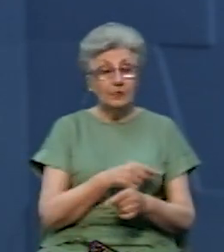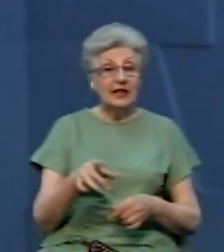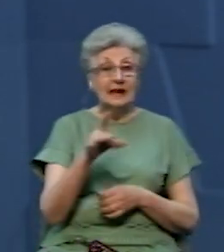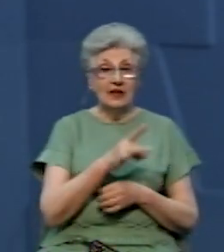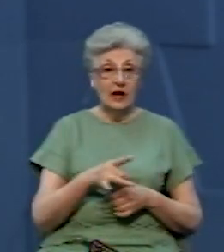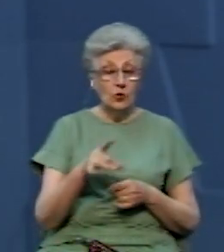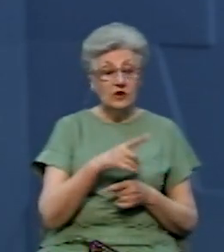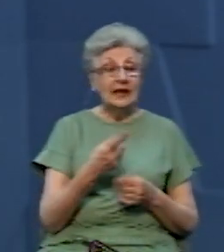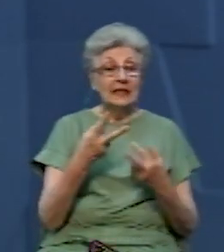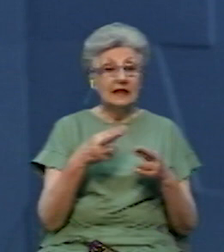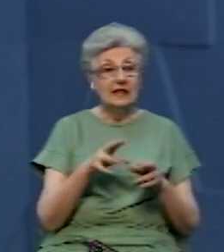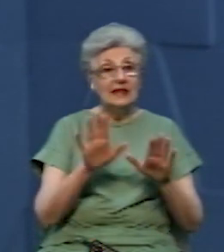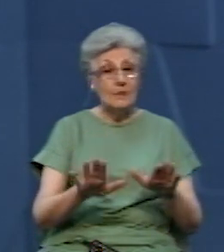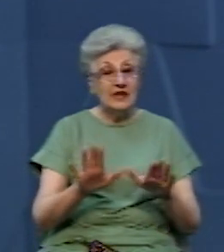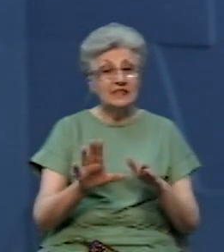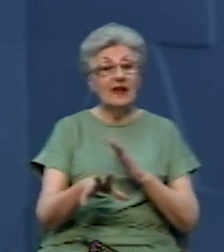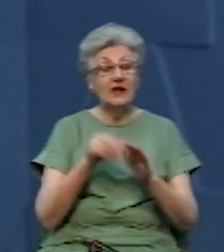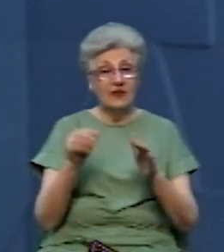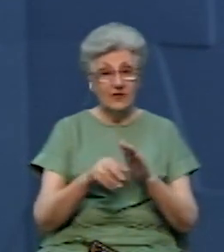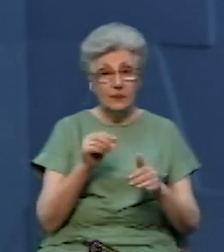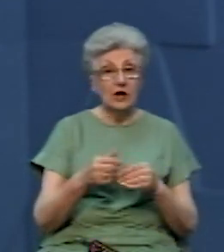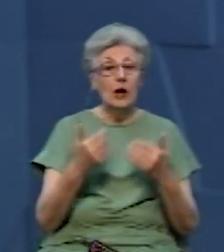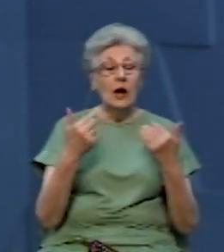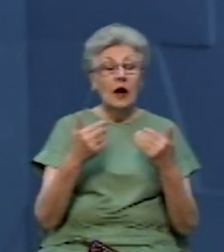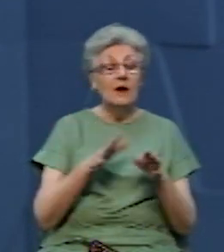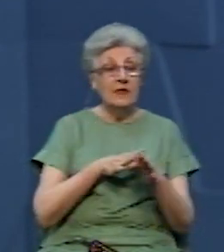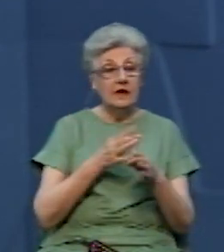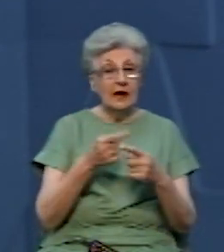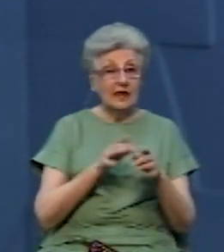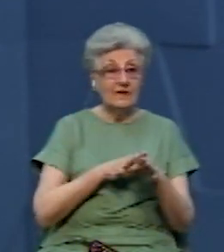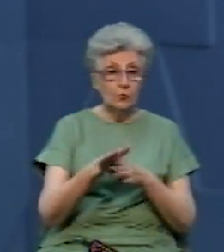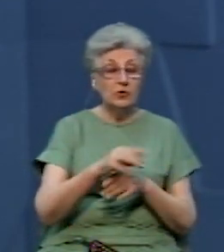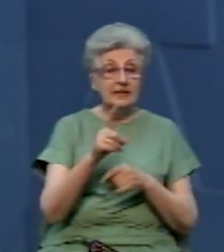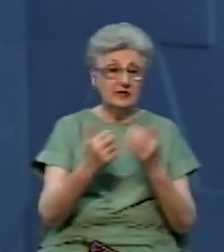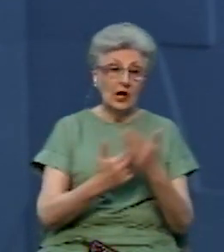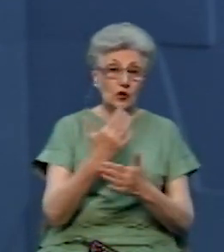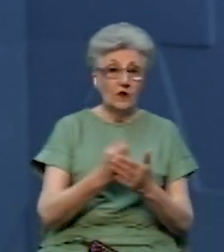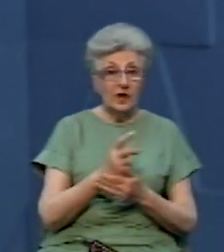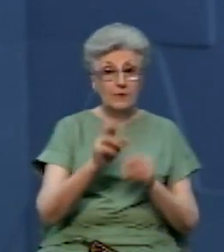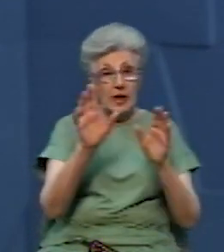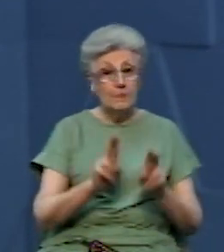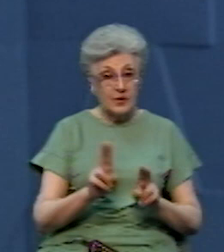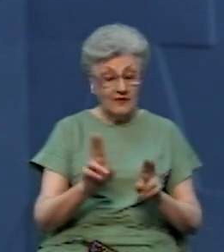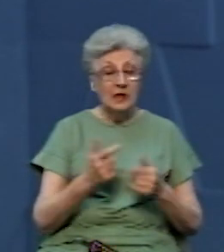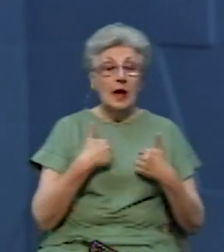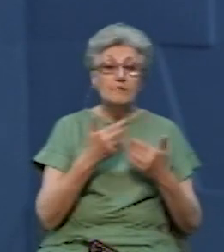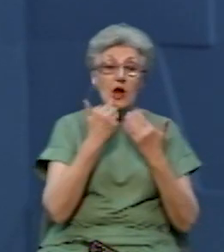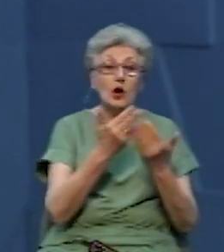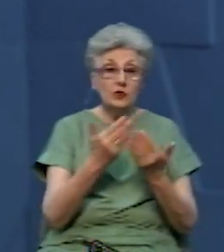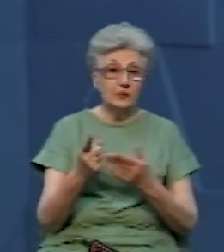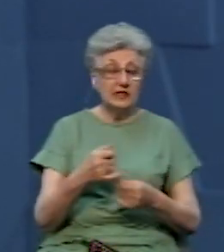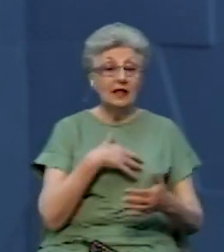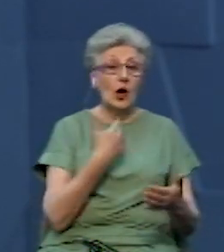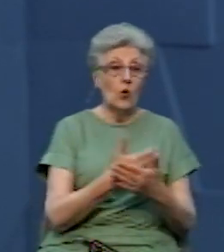самовисуванців. На місцевих виборах у жовтні голосування відбудеться за новими правилами. Ми розпитали про них у громадського омбудсмена з